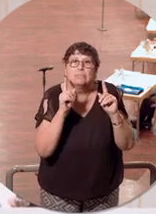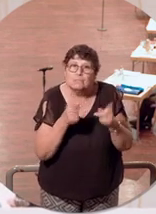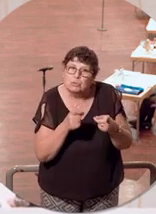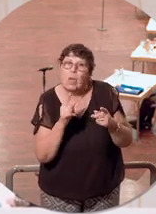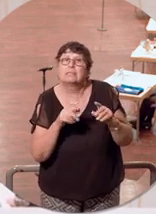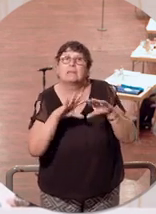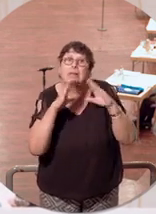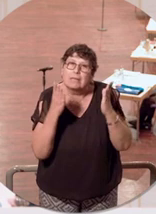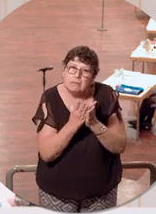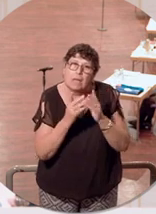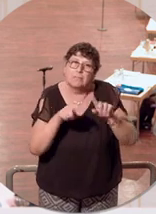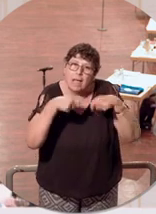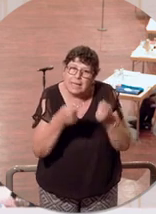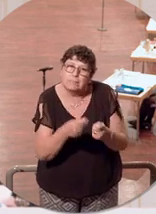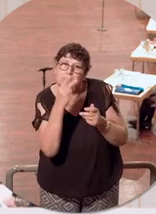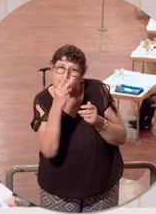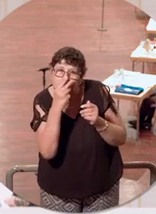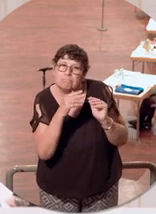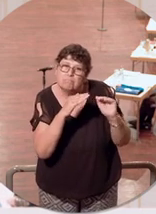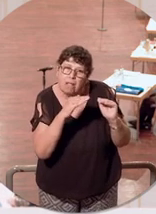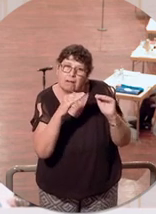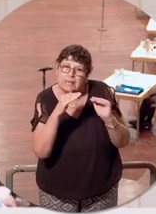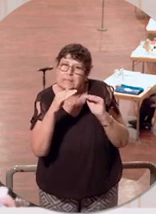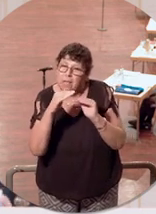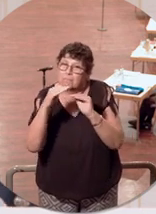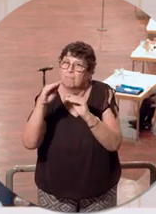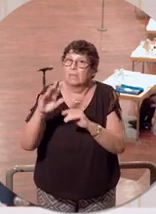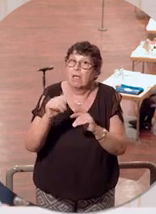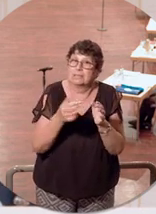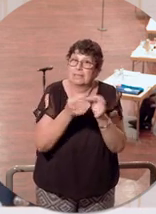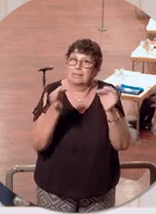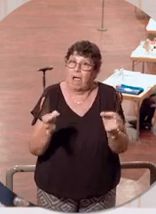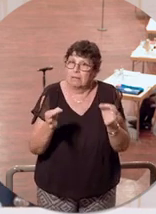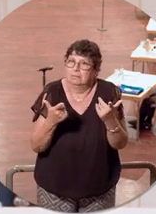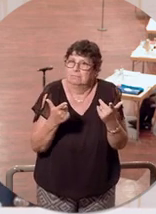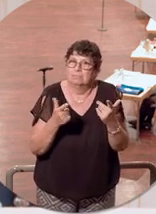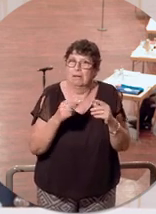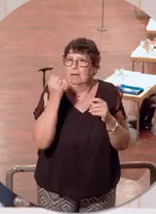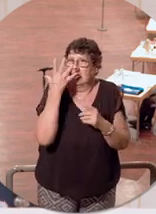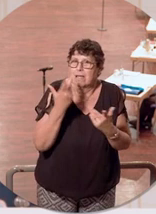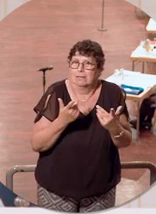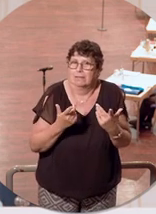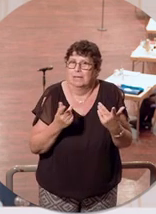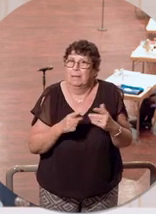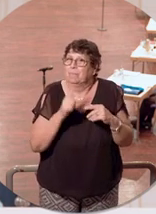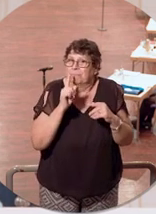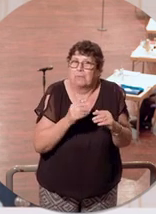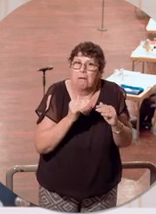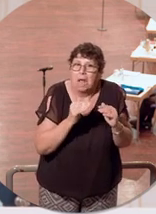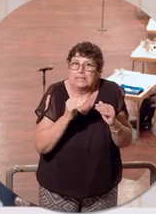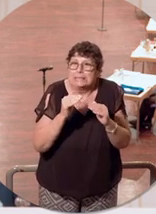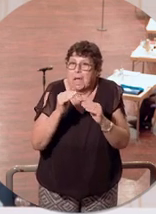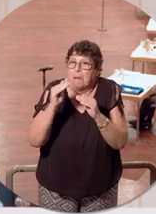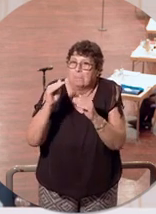wie ich das eben dargestellt habe, nach und nach. Und sie verhindert während der ersten Tage eben auch kaum Ansteckung. Das ist ja logisch. Die Unterbindung von